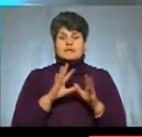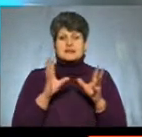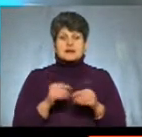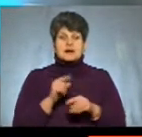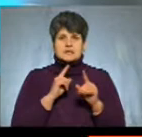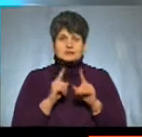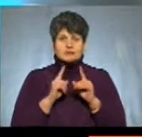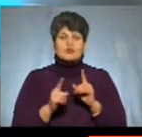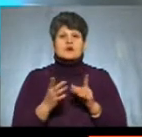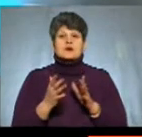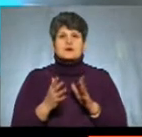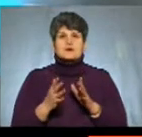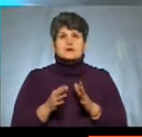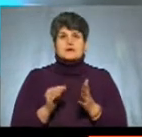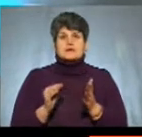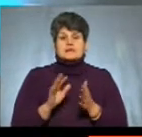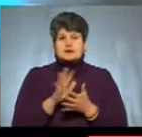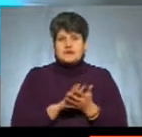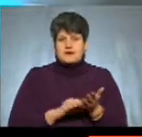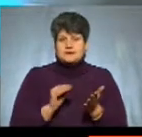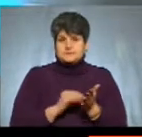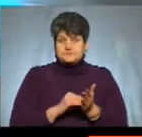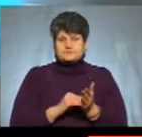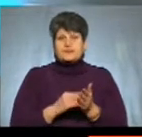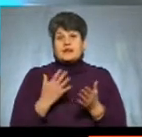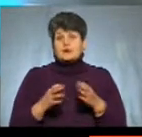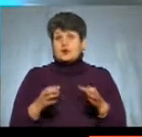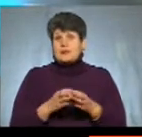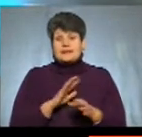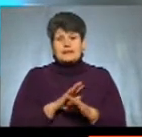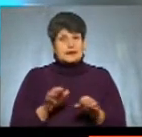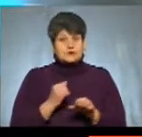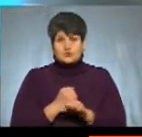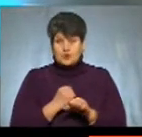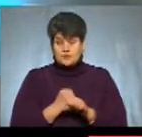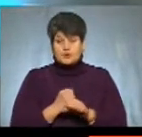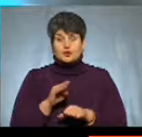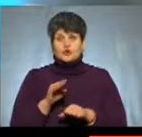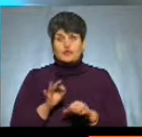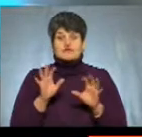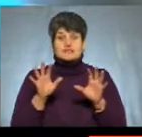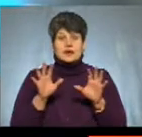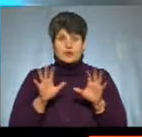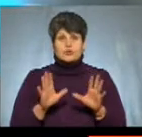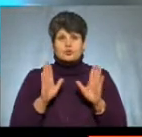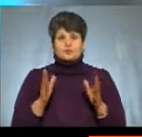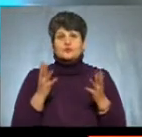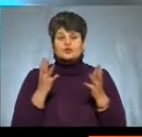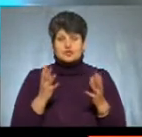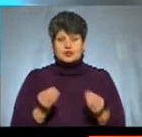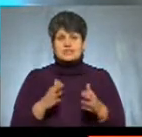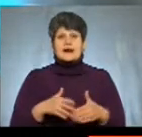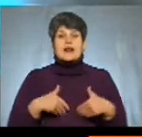встановленого зразка бути заява і так далі. Якщо громада цього не зробить, то в законі, я думаю, що будуть ще певні методичні